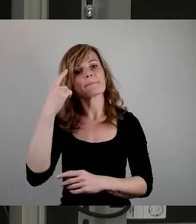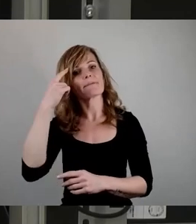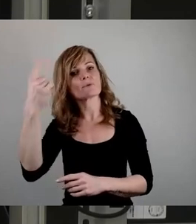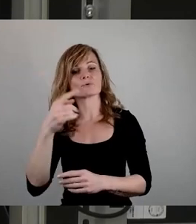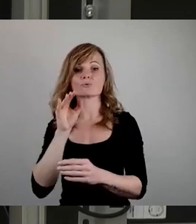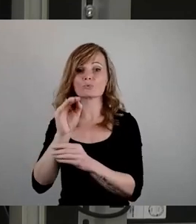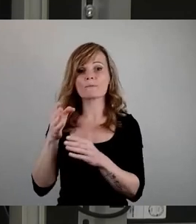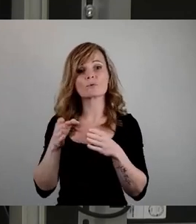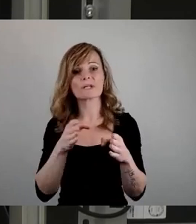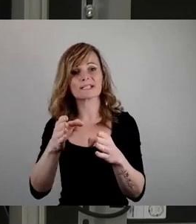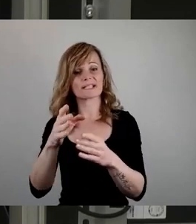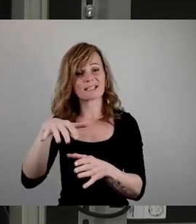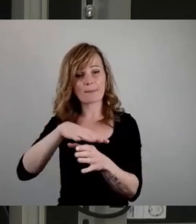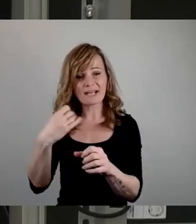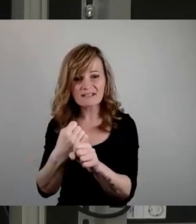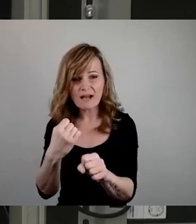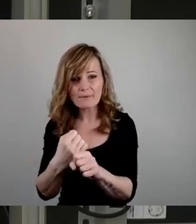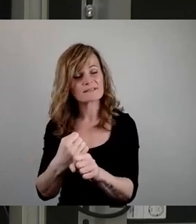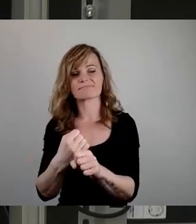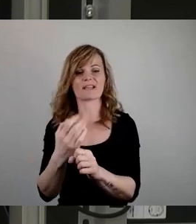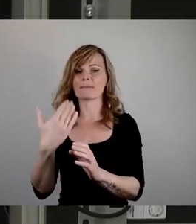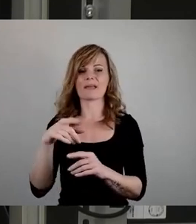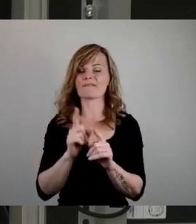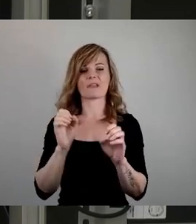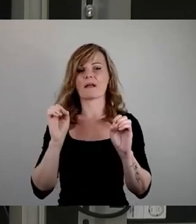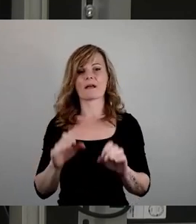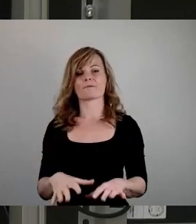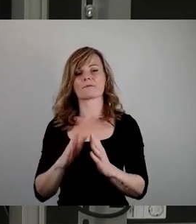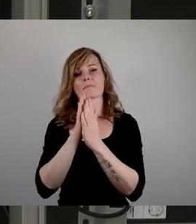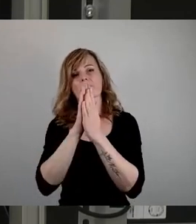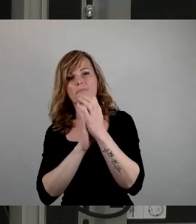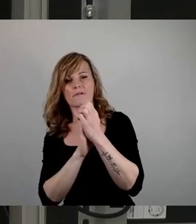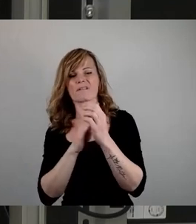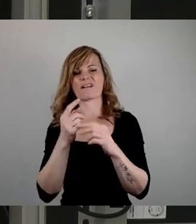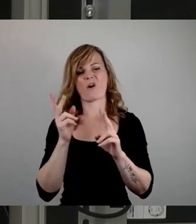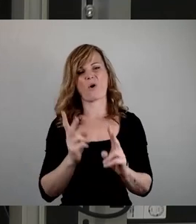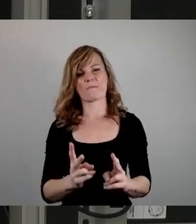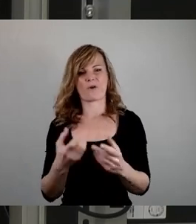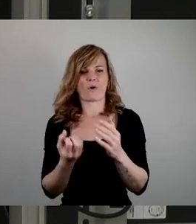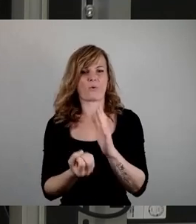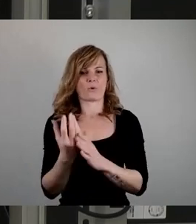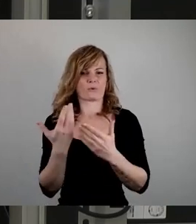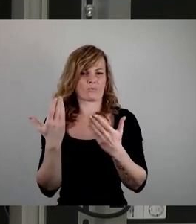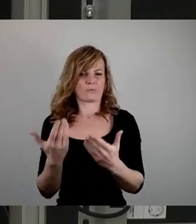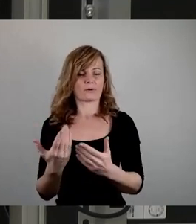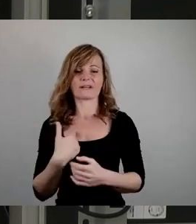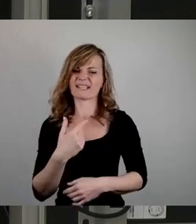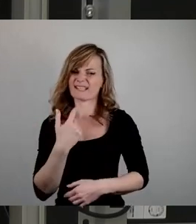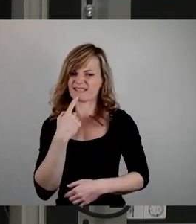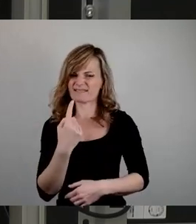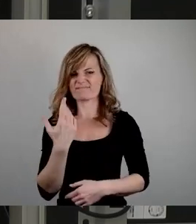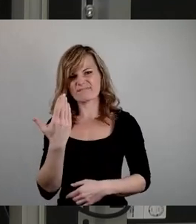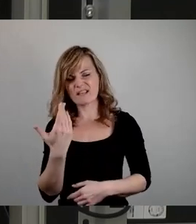Gemeindearbeit, vielmehr das Zeichen für Unterwerfung zum Narrativ der Opferkultur, und ich befürchte, und dies ist ein neuer Zug, die